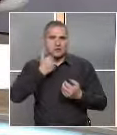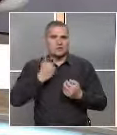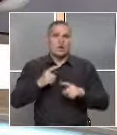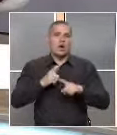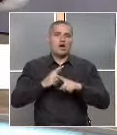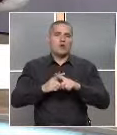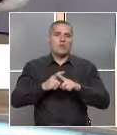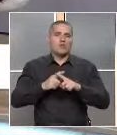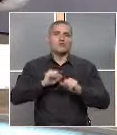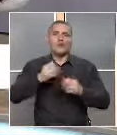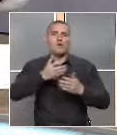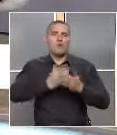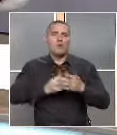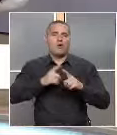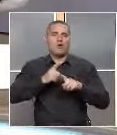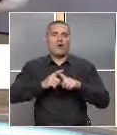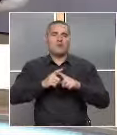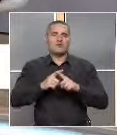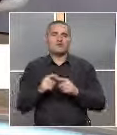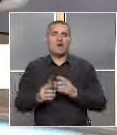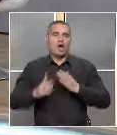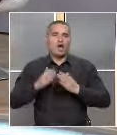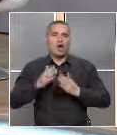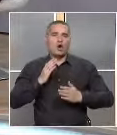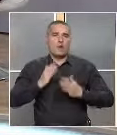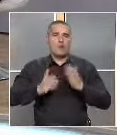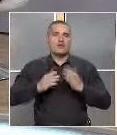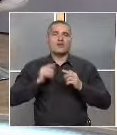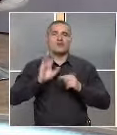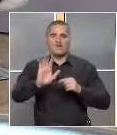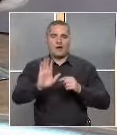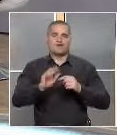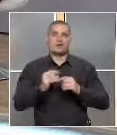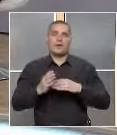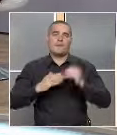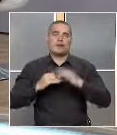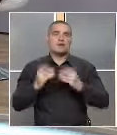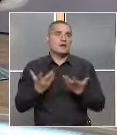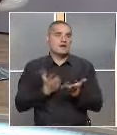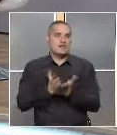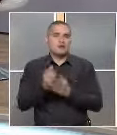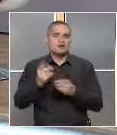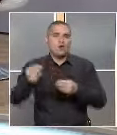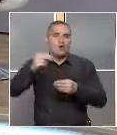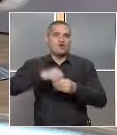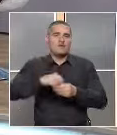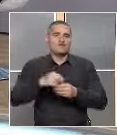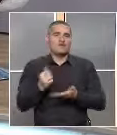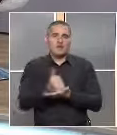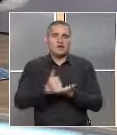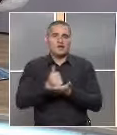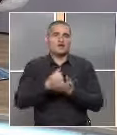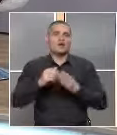хуманоидните и полухуманоидните работи в вашата практика и по какъв начин те участваха в терапията, която